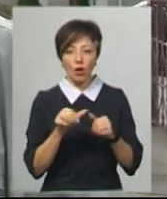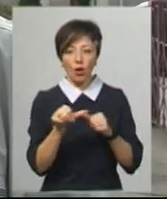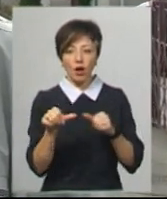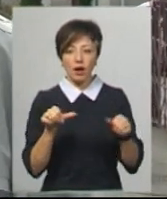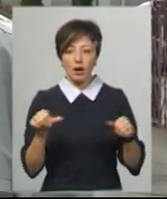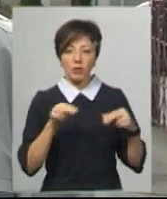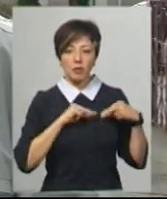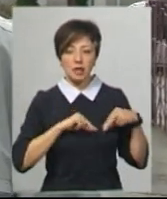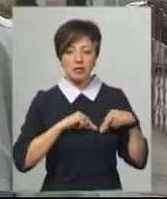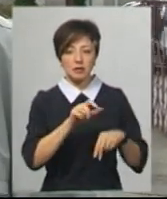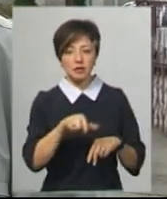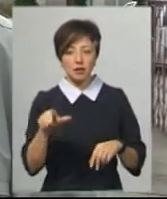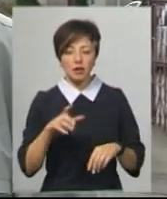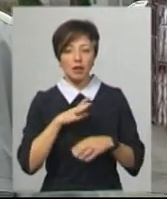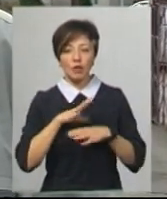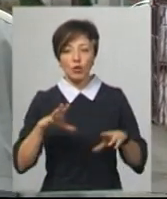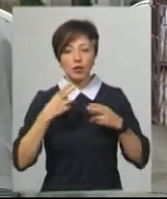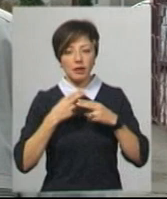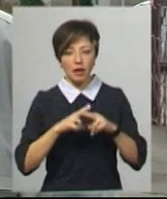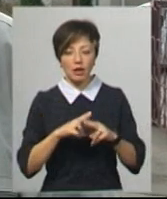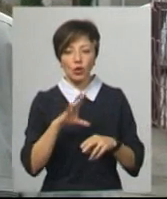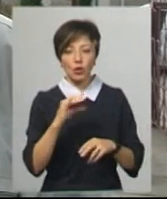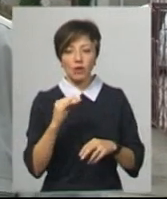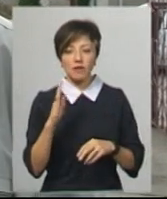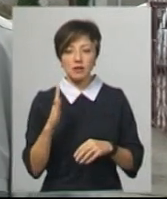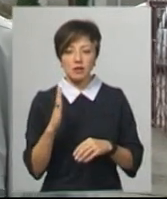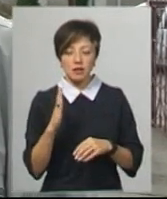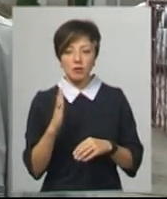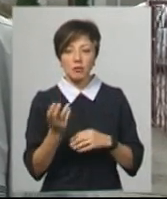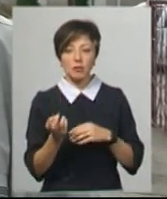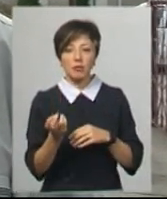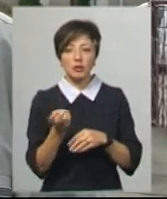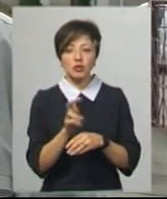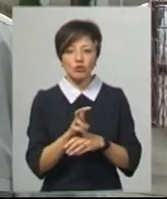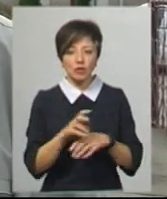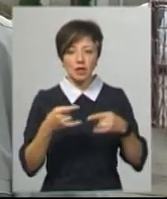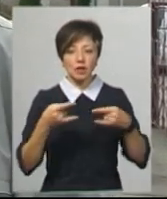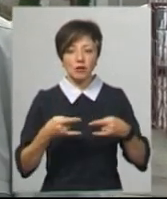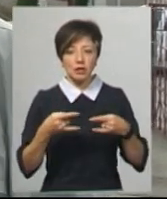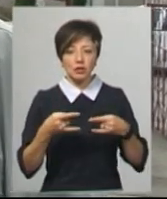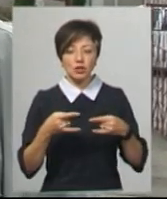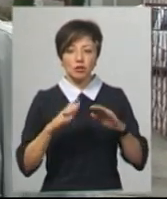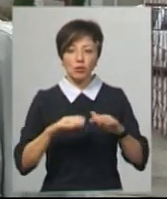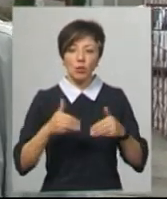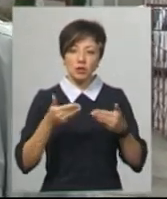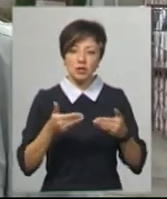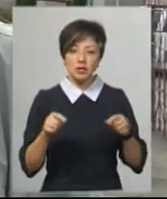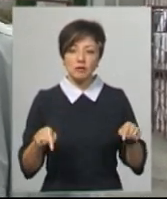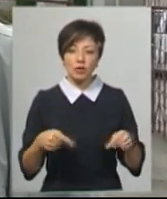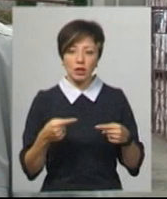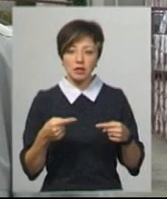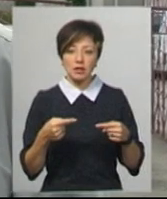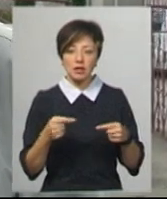працівники, не було техніки. Юрій Васильович Червисник прийшов з пропозицією створити,